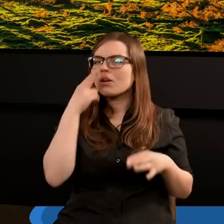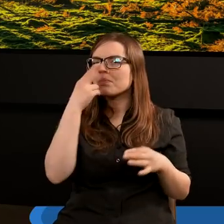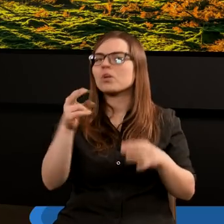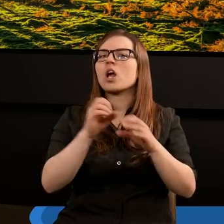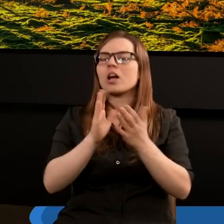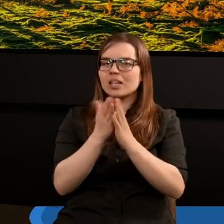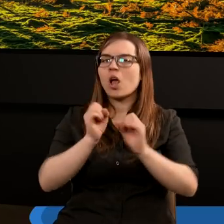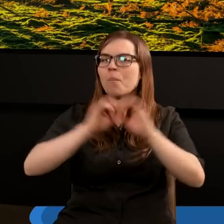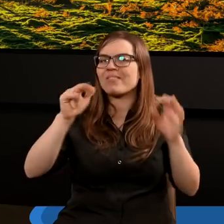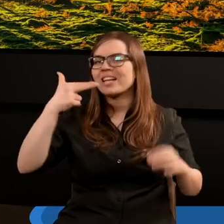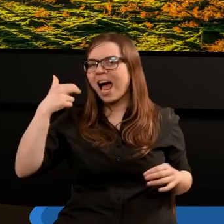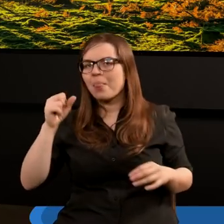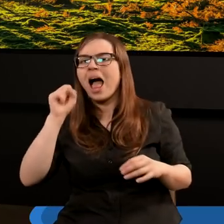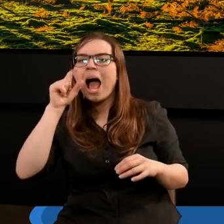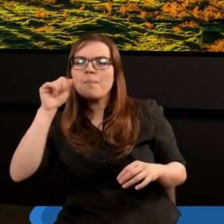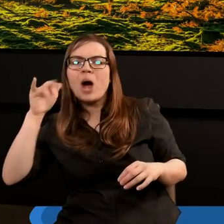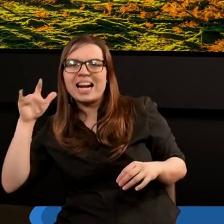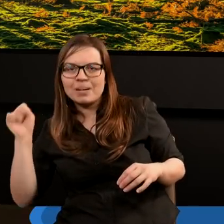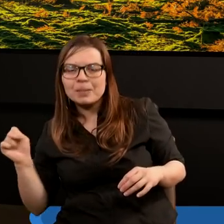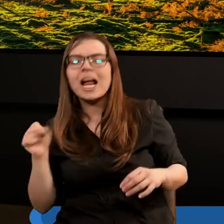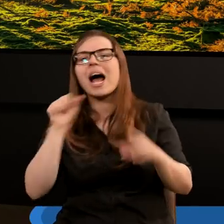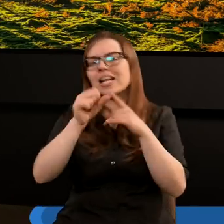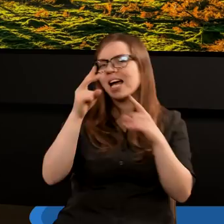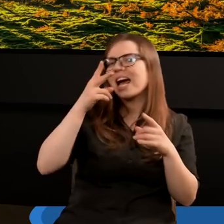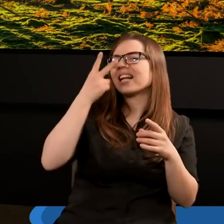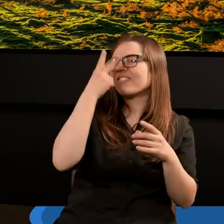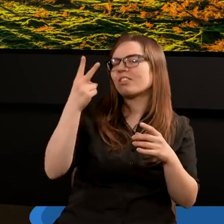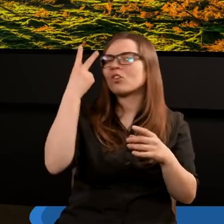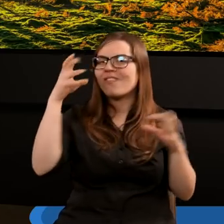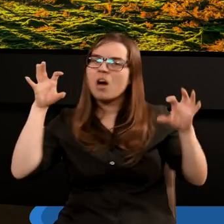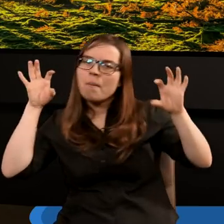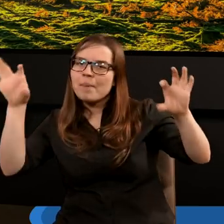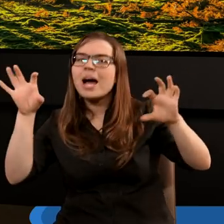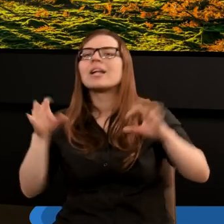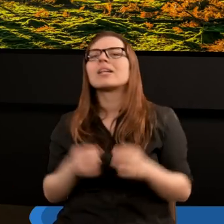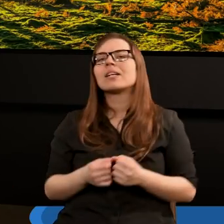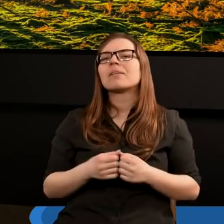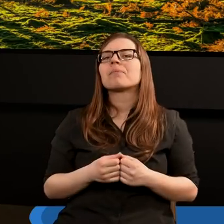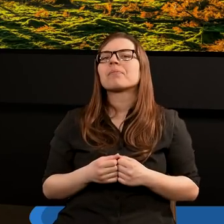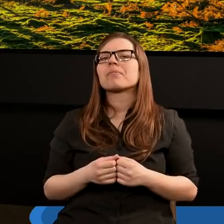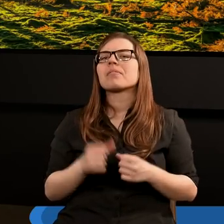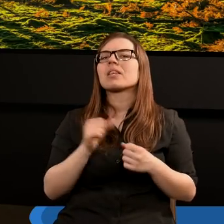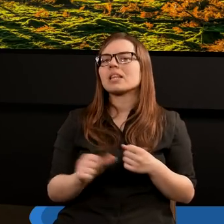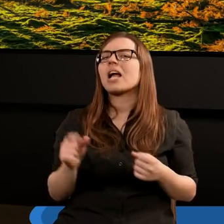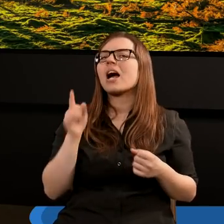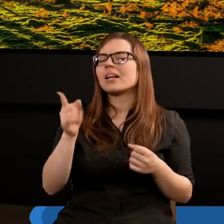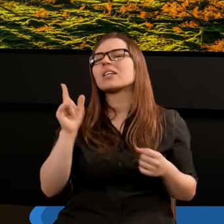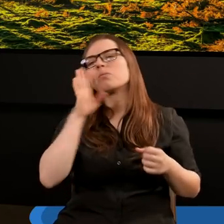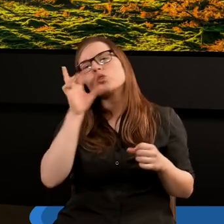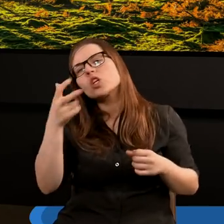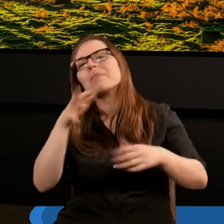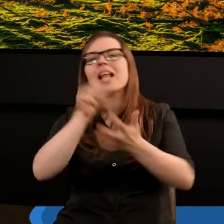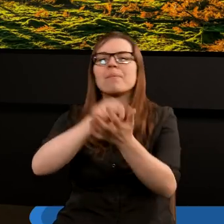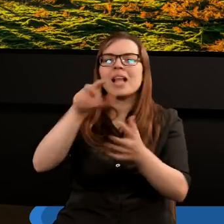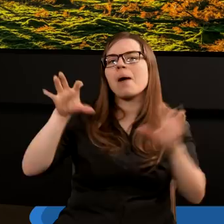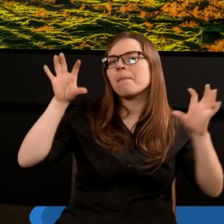Księgi Apokalipsy, jest wizja dwóch bestii, prawda, jest omówione, czym się zajmują te